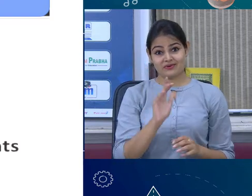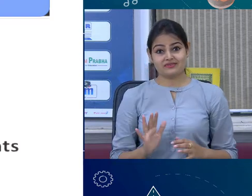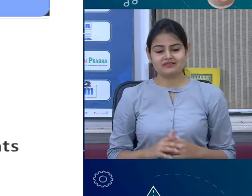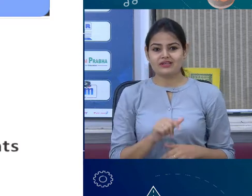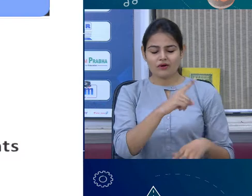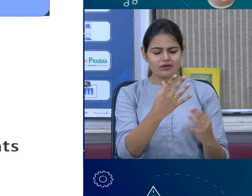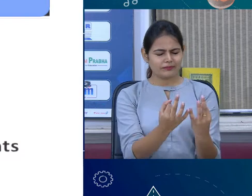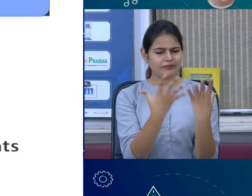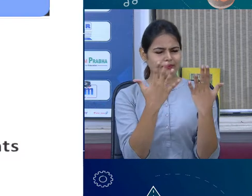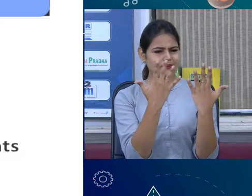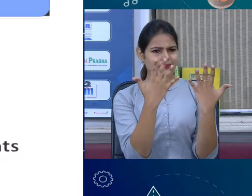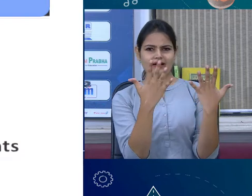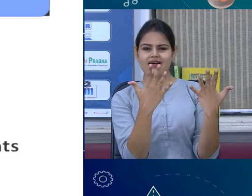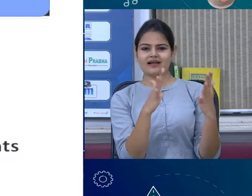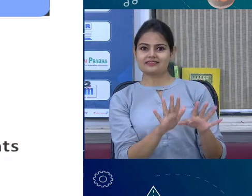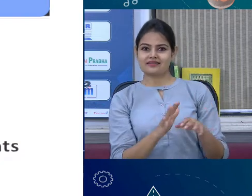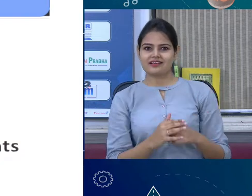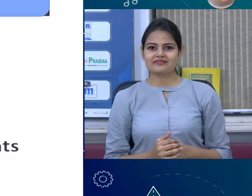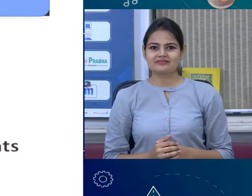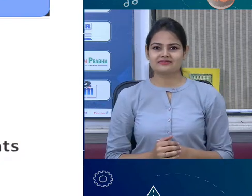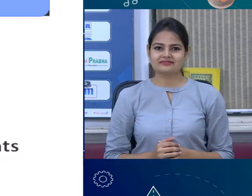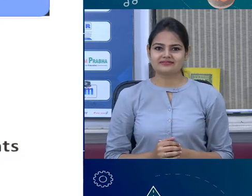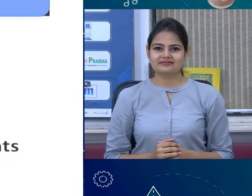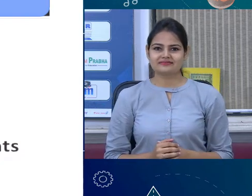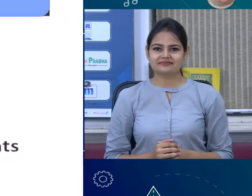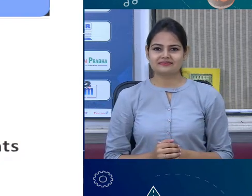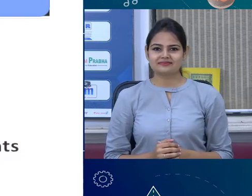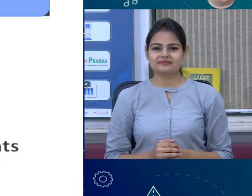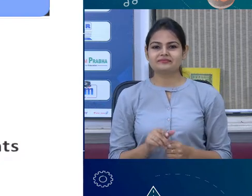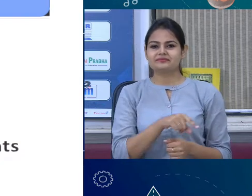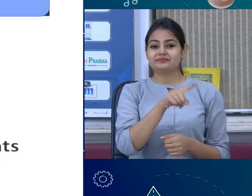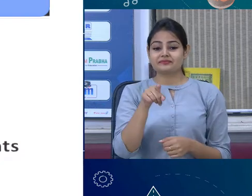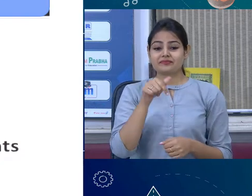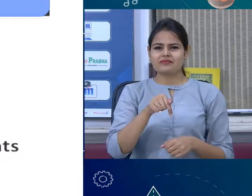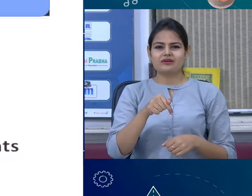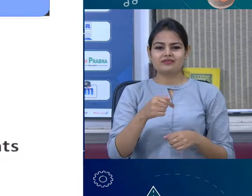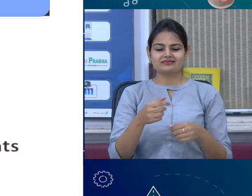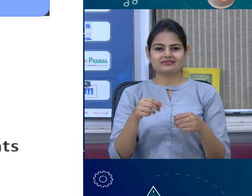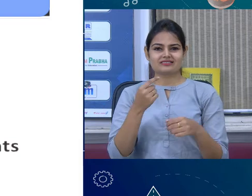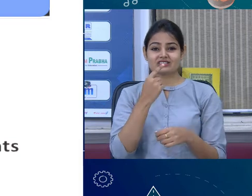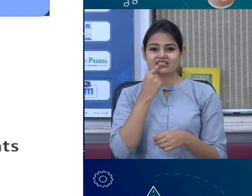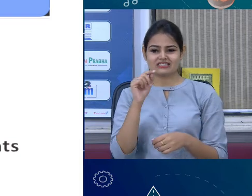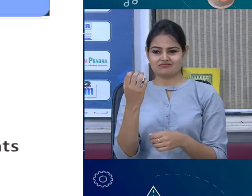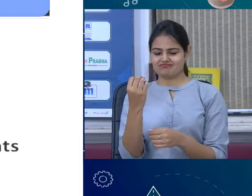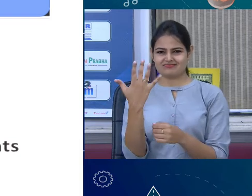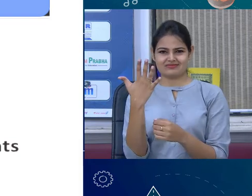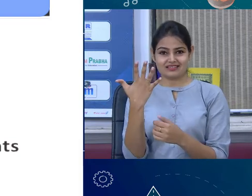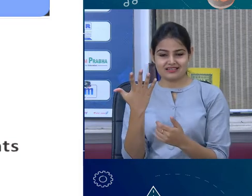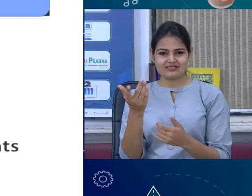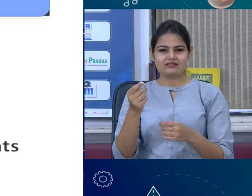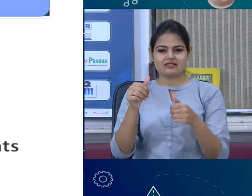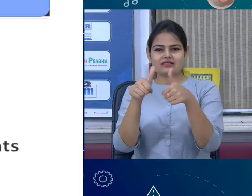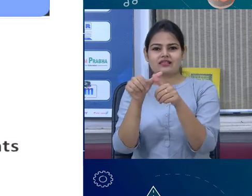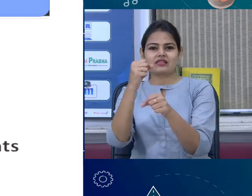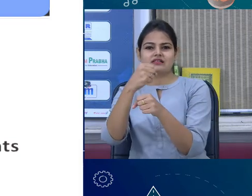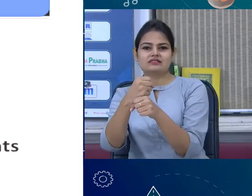करते हैं और इसी खासियत के वज़े से हम gold, silver, predominantly हम ornaments निजवर्पीस ली